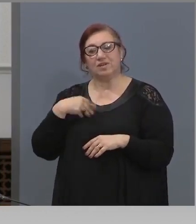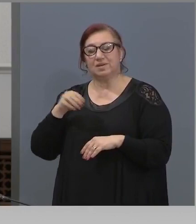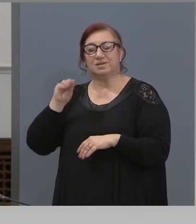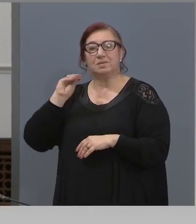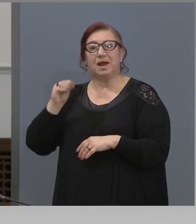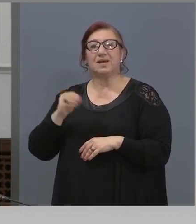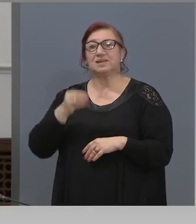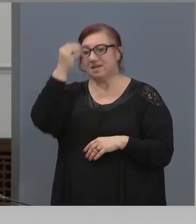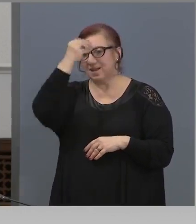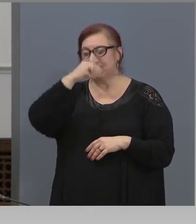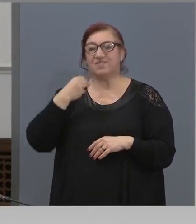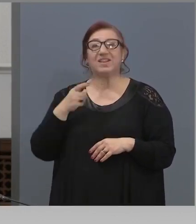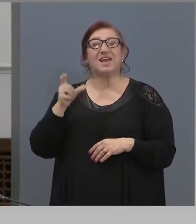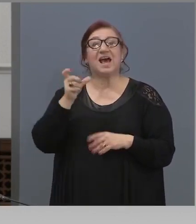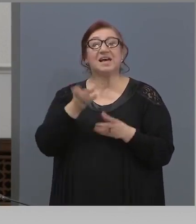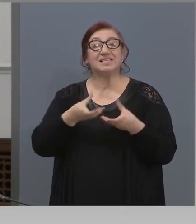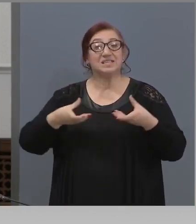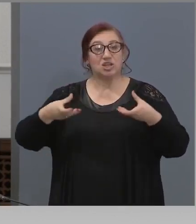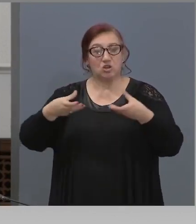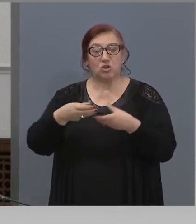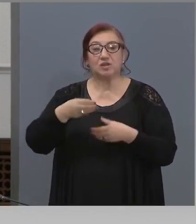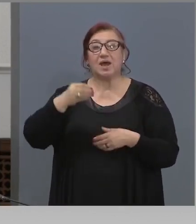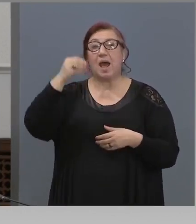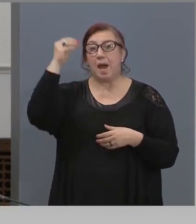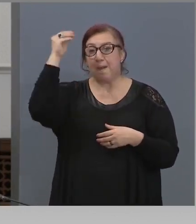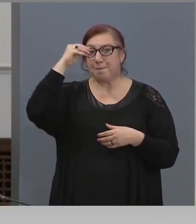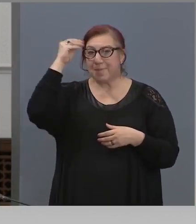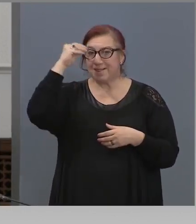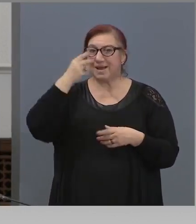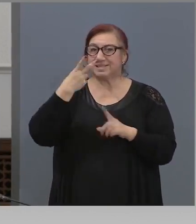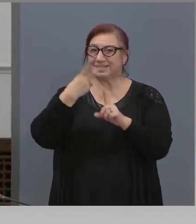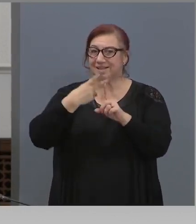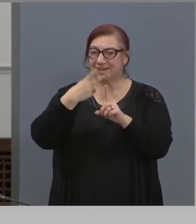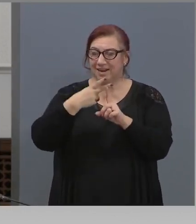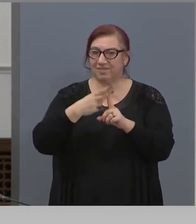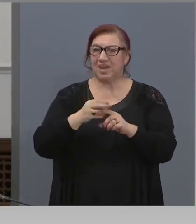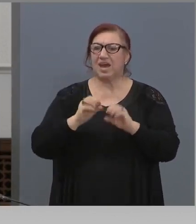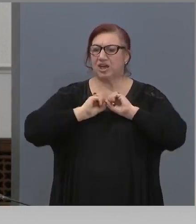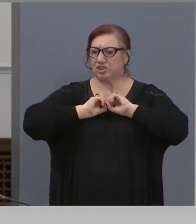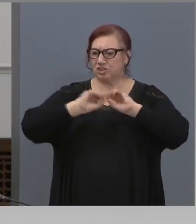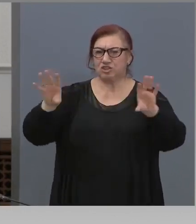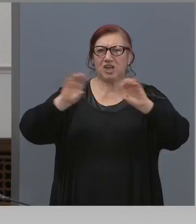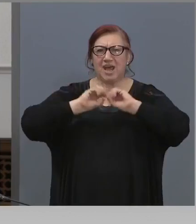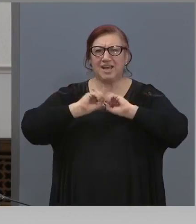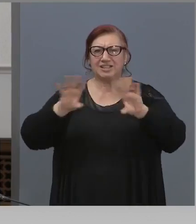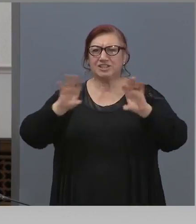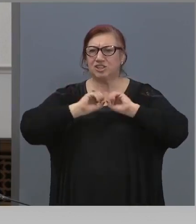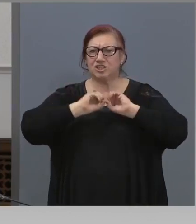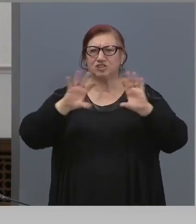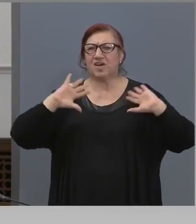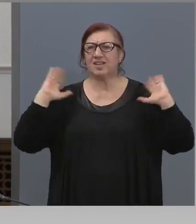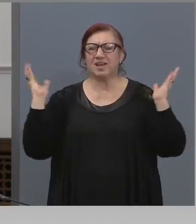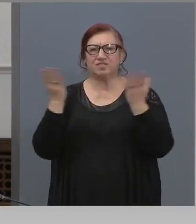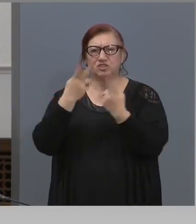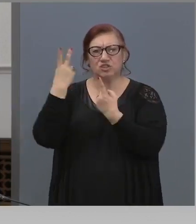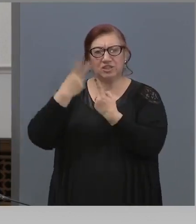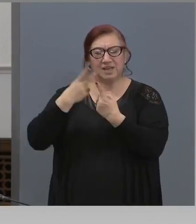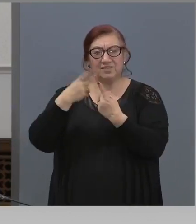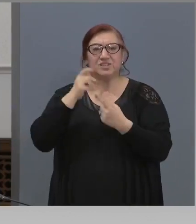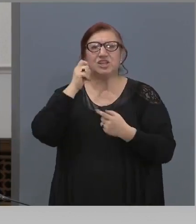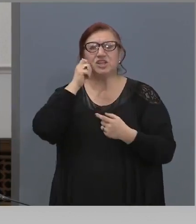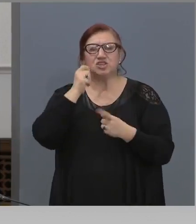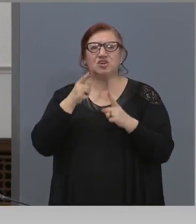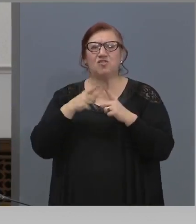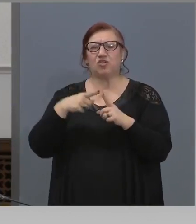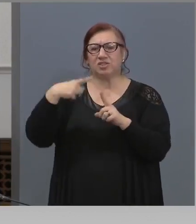БНТ ще дава сигнал за всички желащи да може на живо всички литургии от